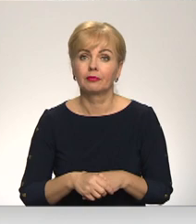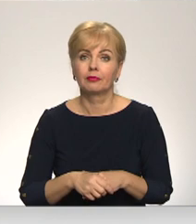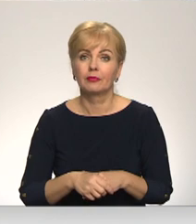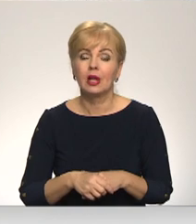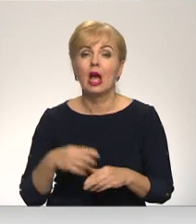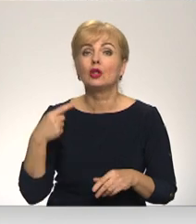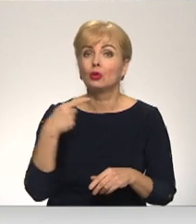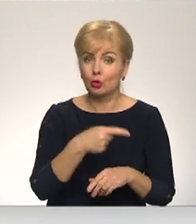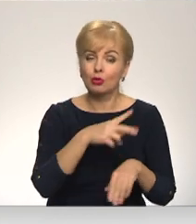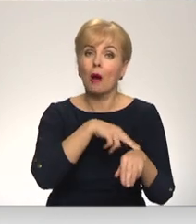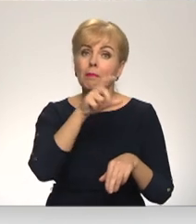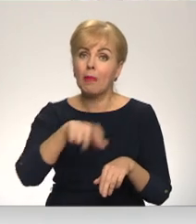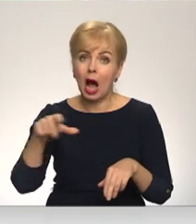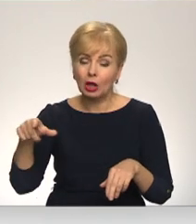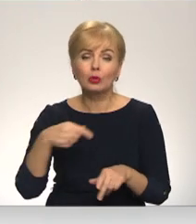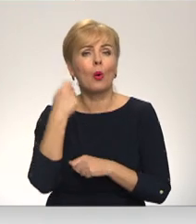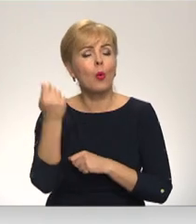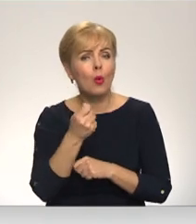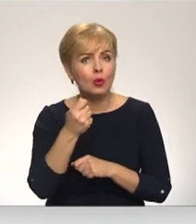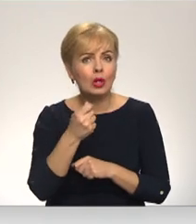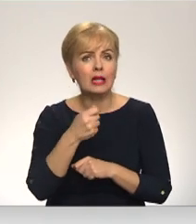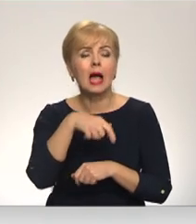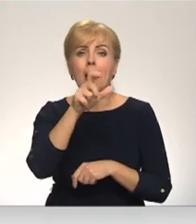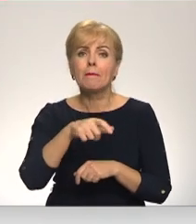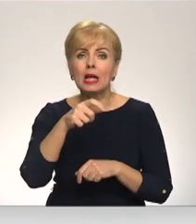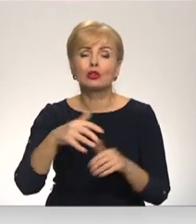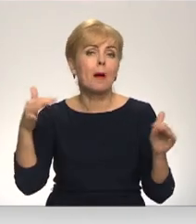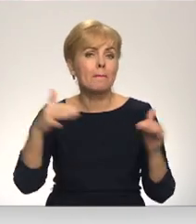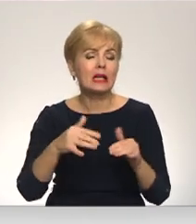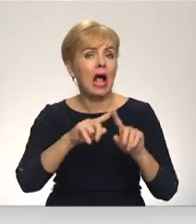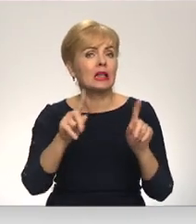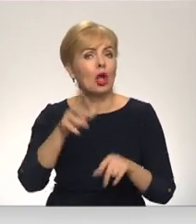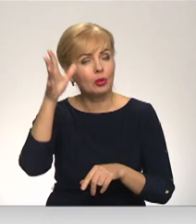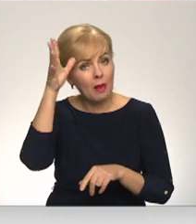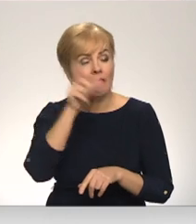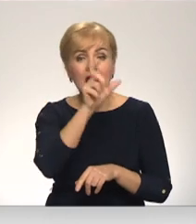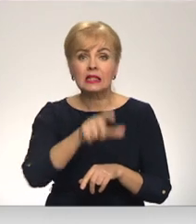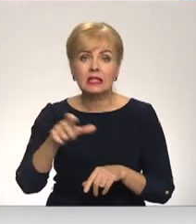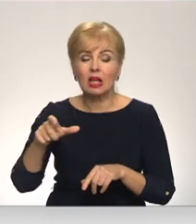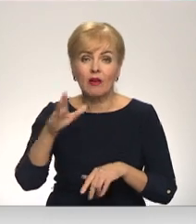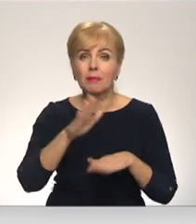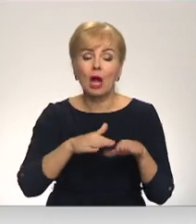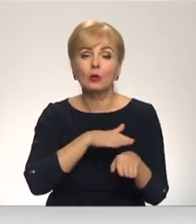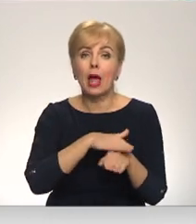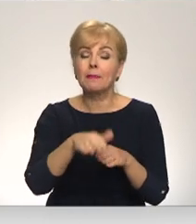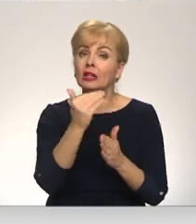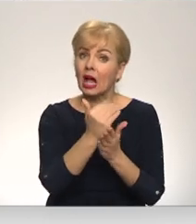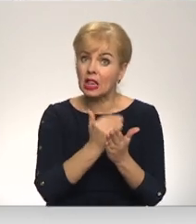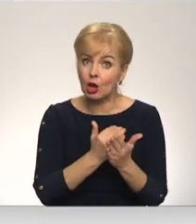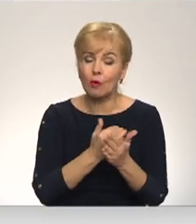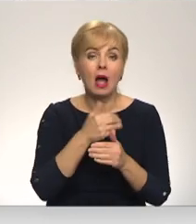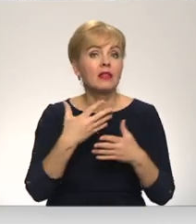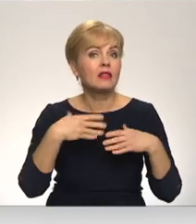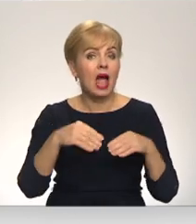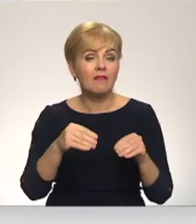Tūkstošiem policijas tuklundzēsēju pilsonības un migrācijas lietu pārvaldes cilvēku šobrīd praktiski nepilda likumu. Viņi